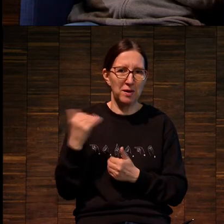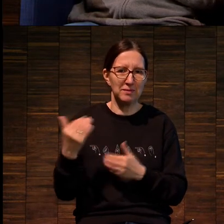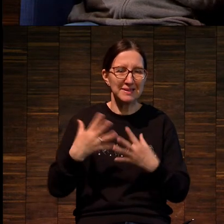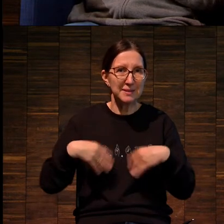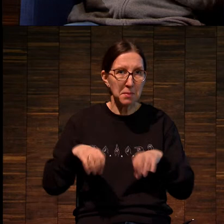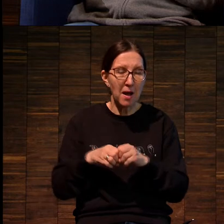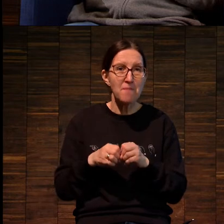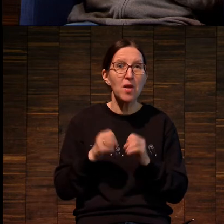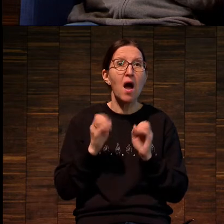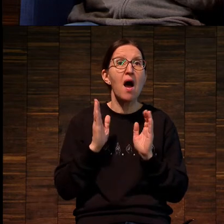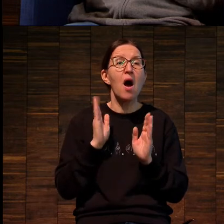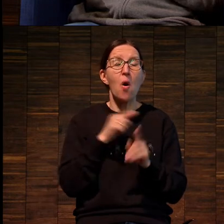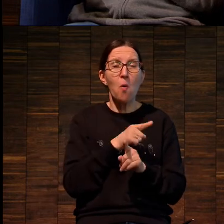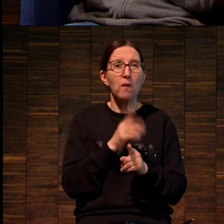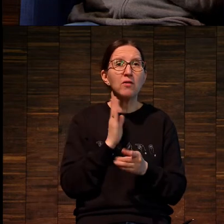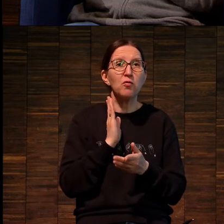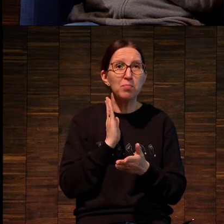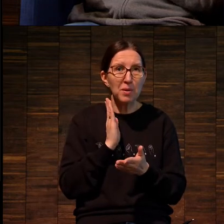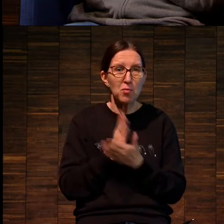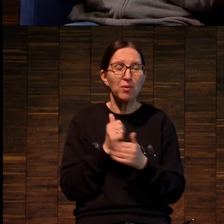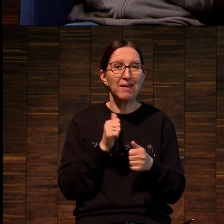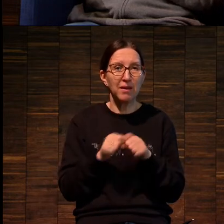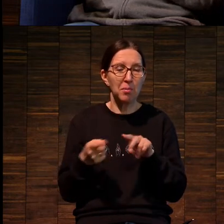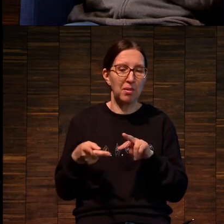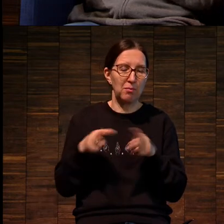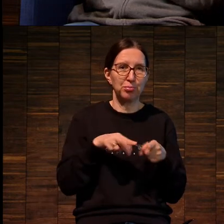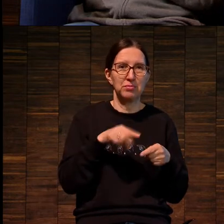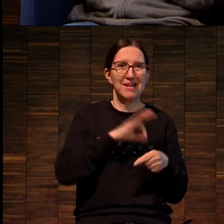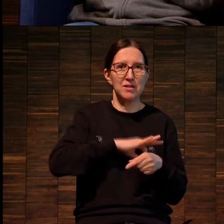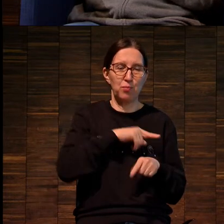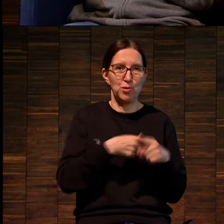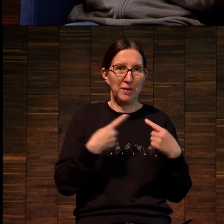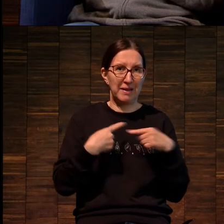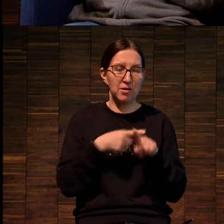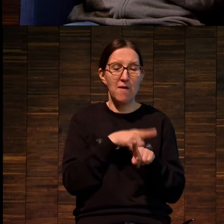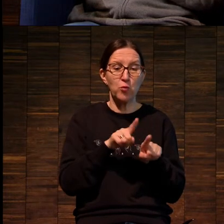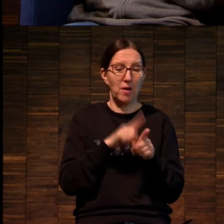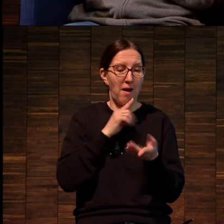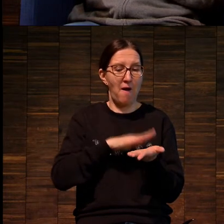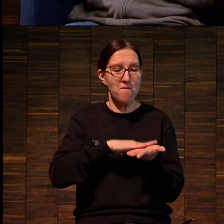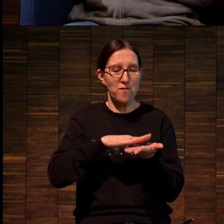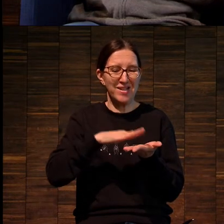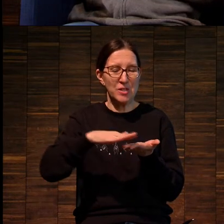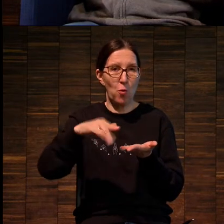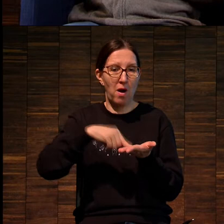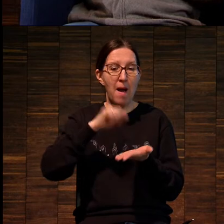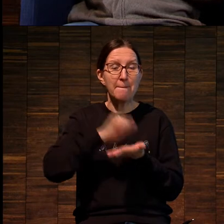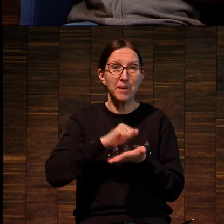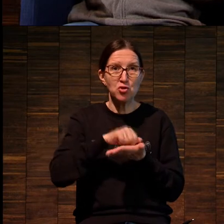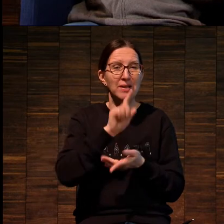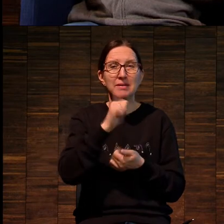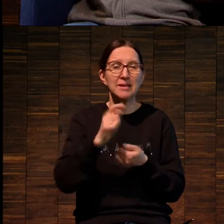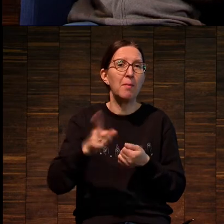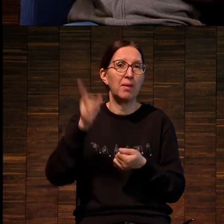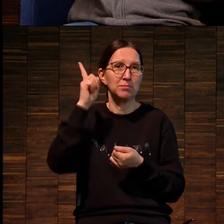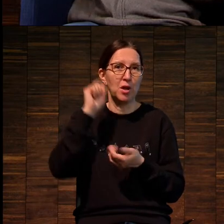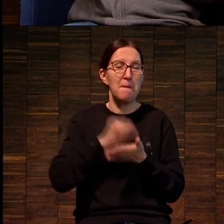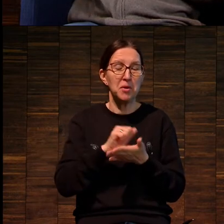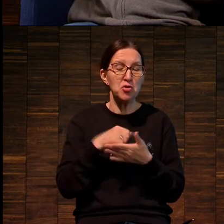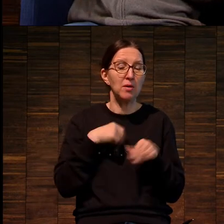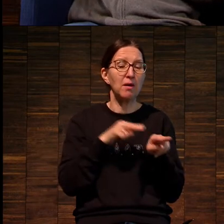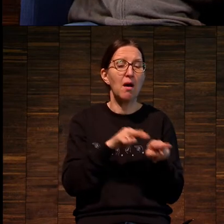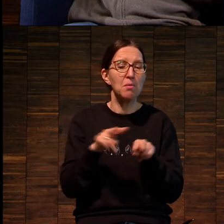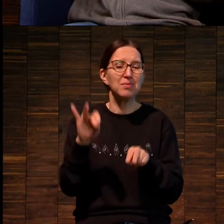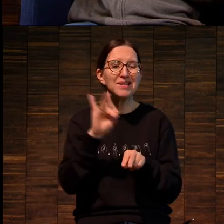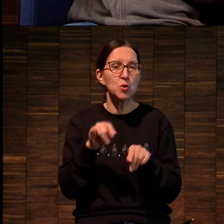которая впрямую рефлексирует вот в этой технике. Надо сказать, что высокая печать, несмотря на свою древность, я вот за этим делом наблюдаю,